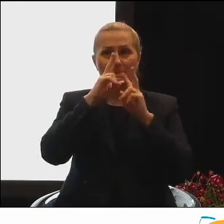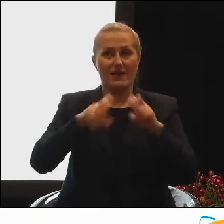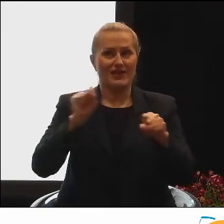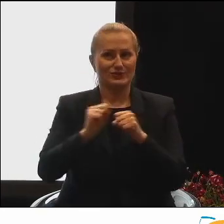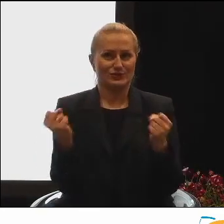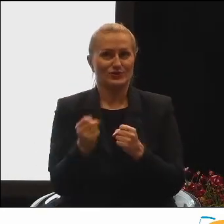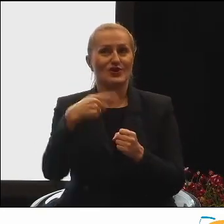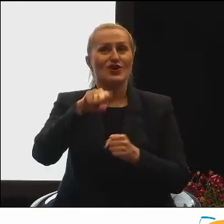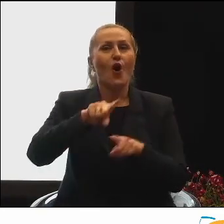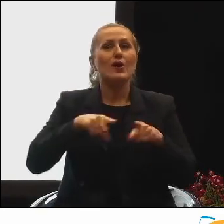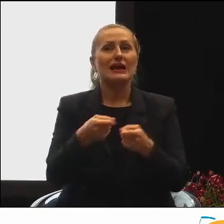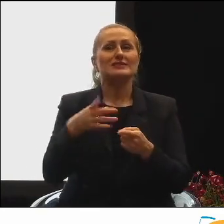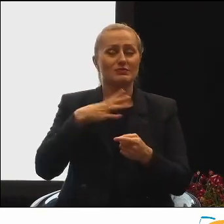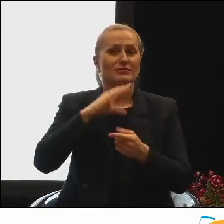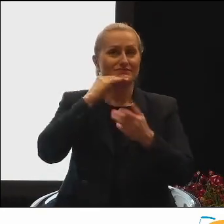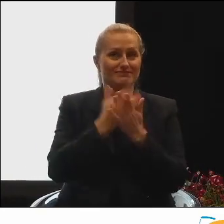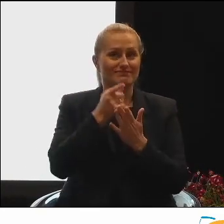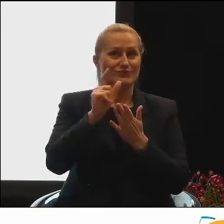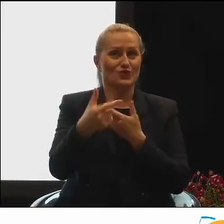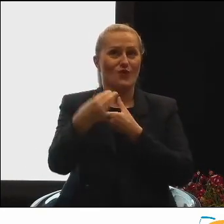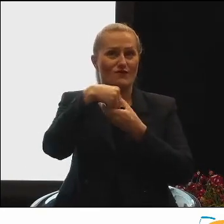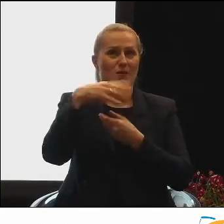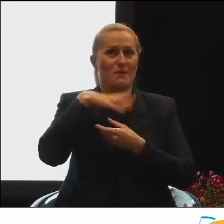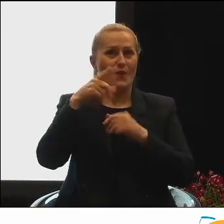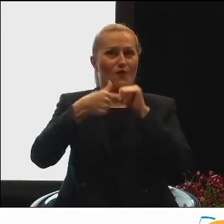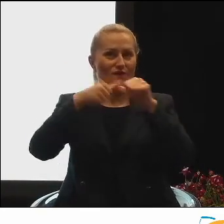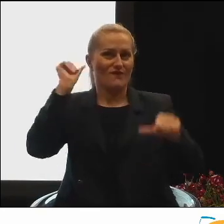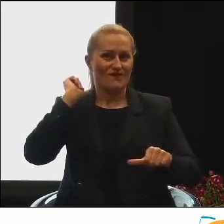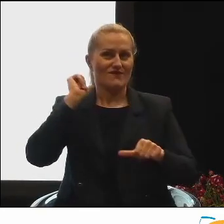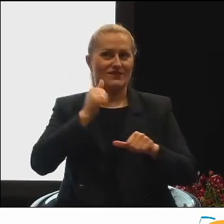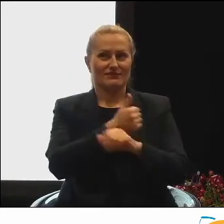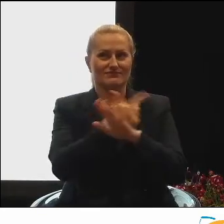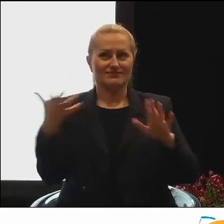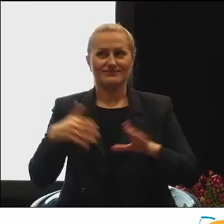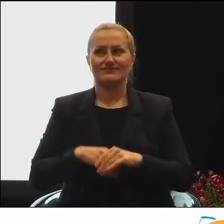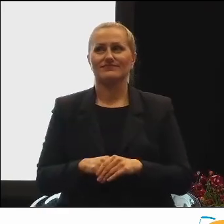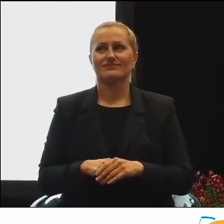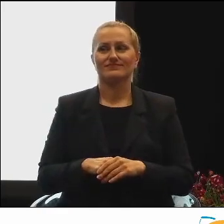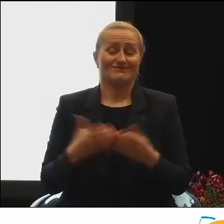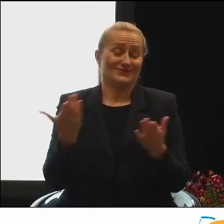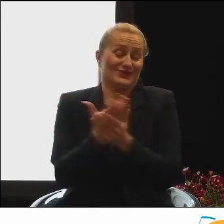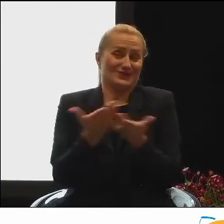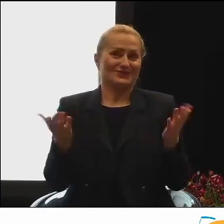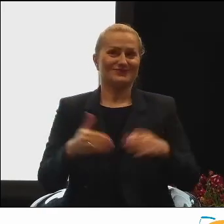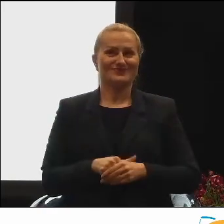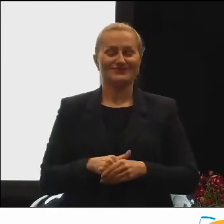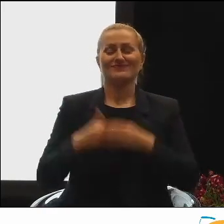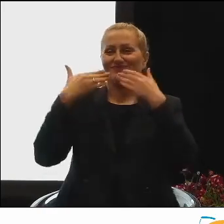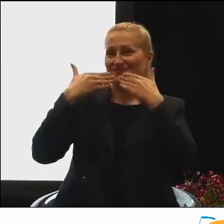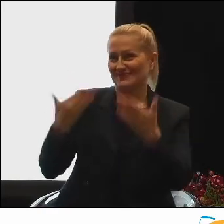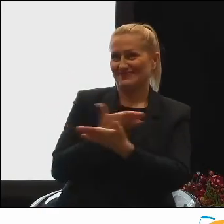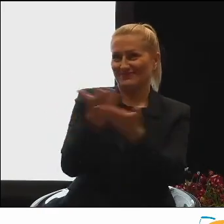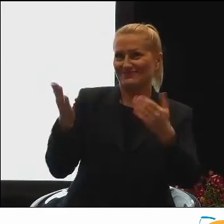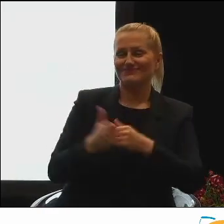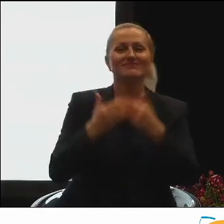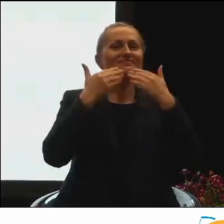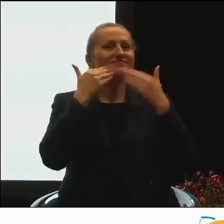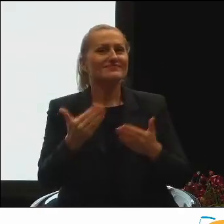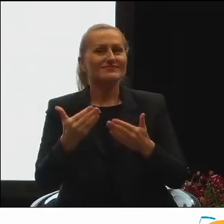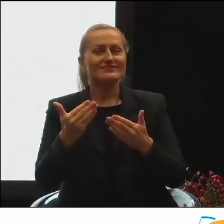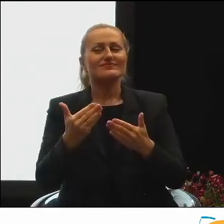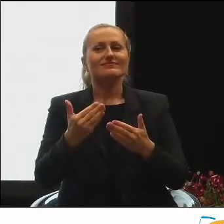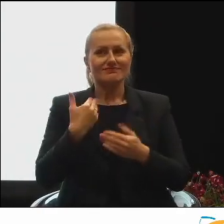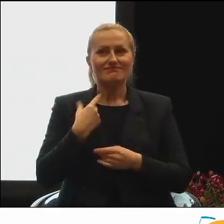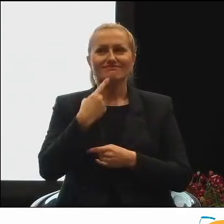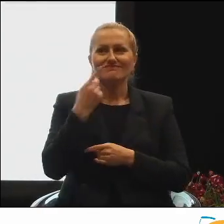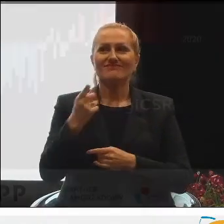podkreślały organizacje, które brały udział w ubiegłorocznej edycji. To tyle. Dziękujemy bardzo. Dziękujemy bardzo i